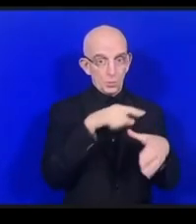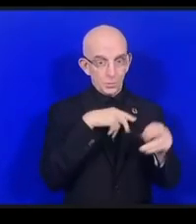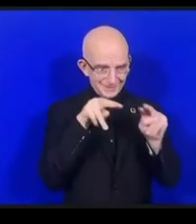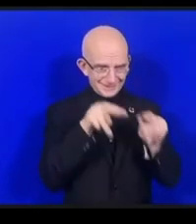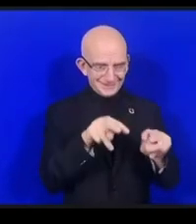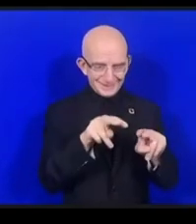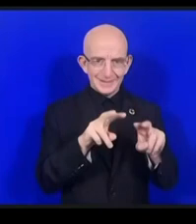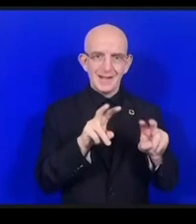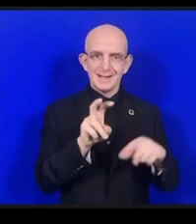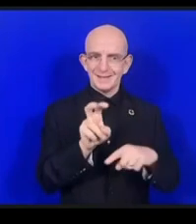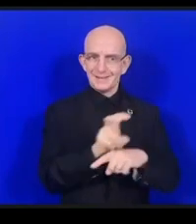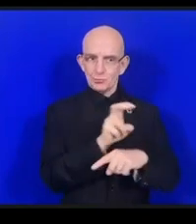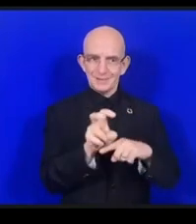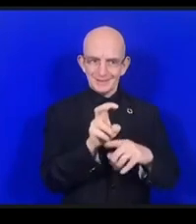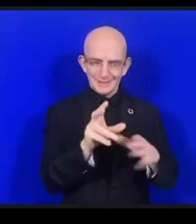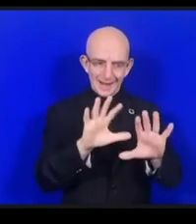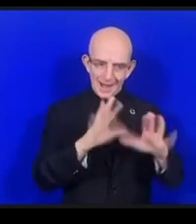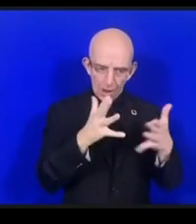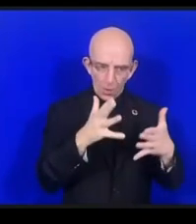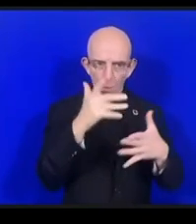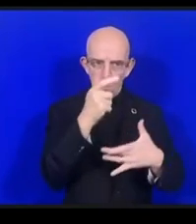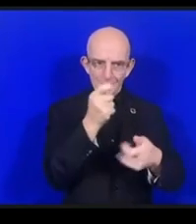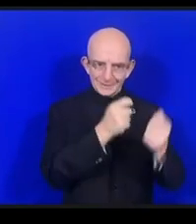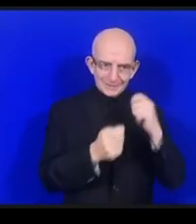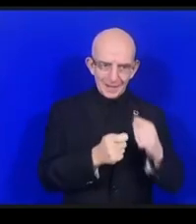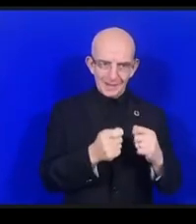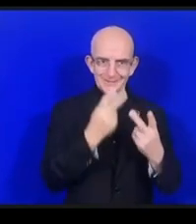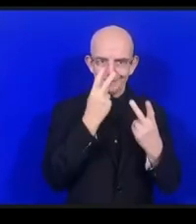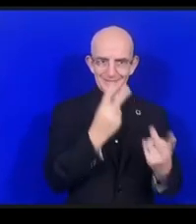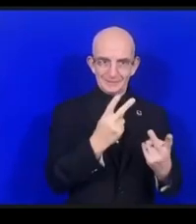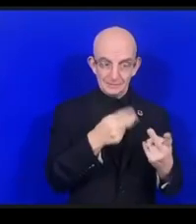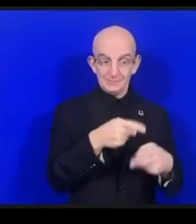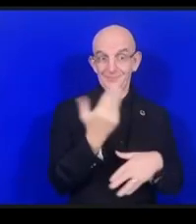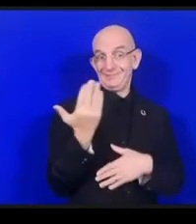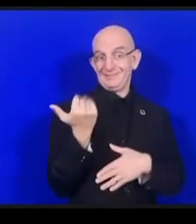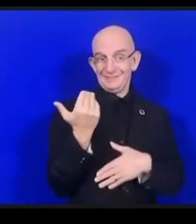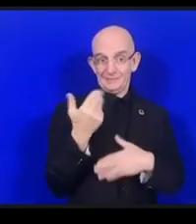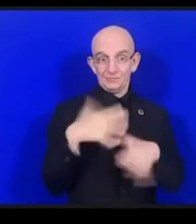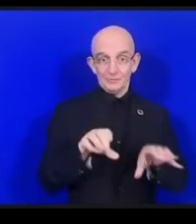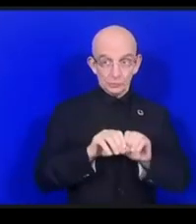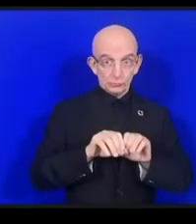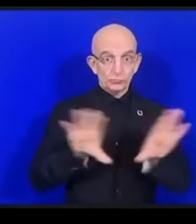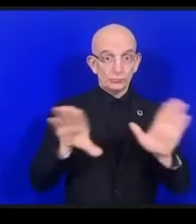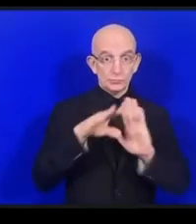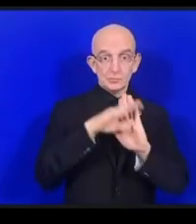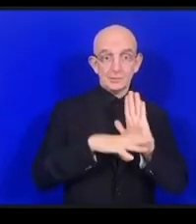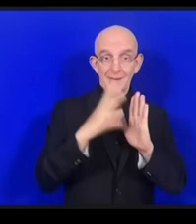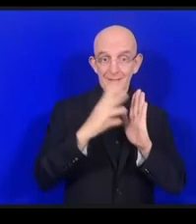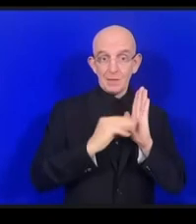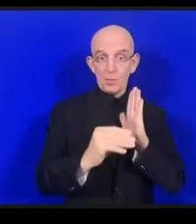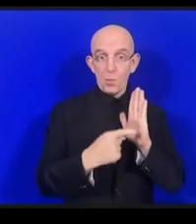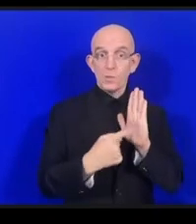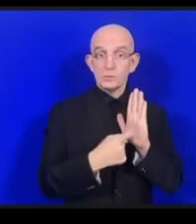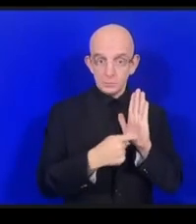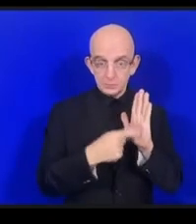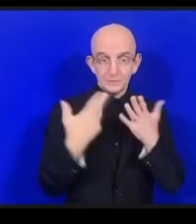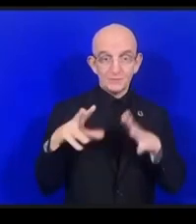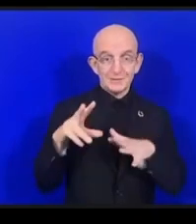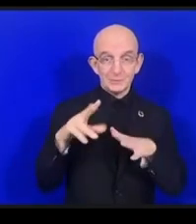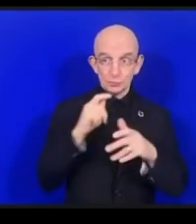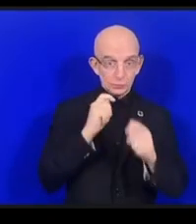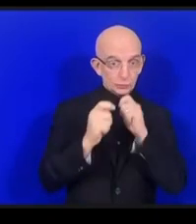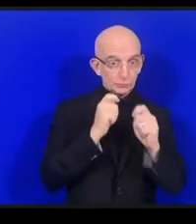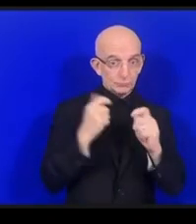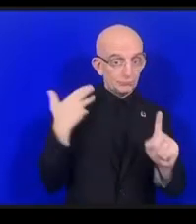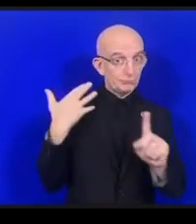これはつい最近報告書を出しましてこれは世界中のポリシーそれもインターネットスタンダに関する